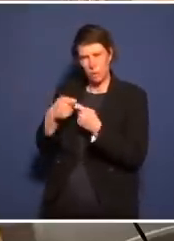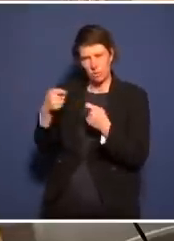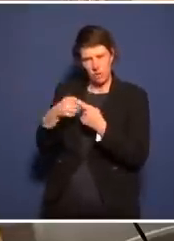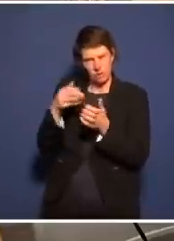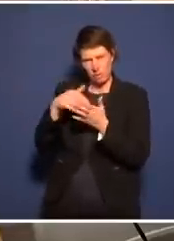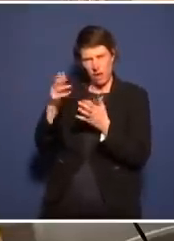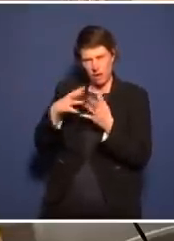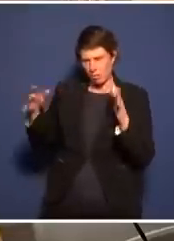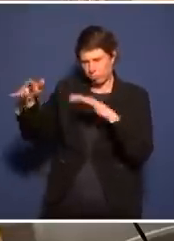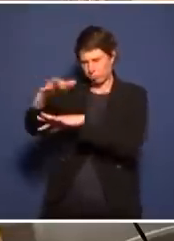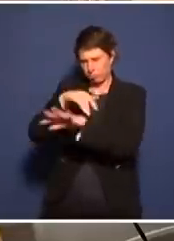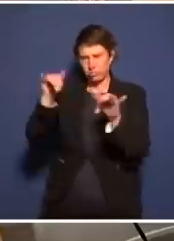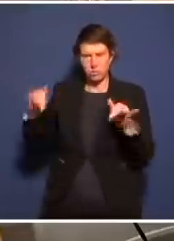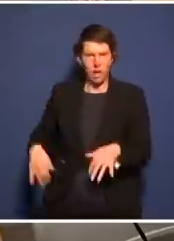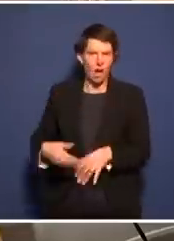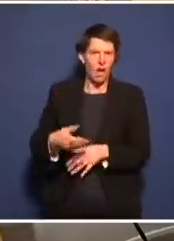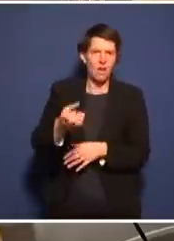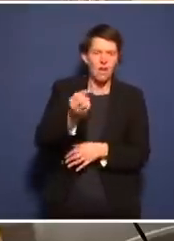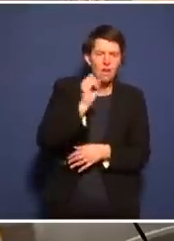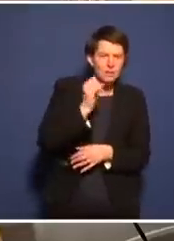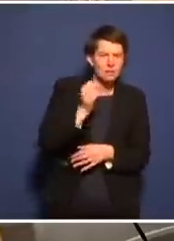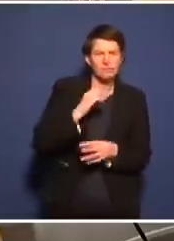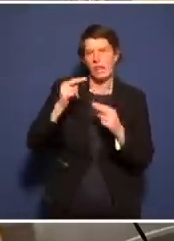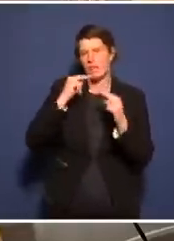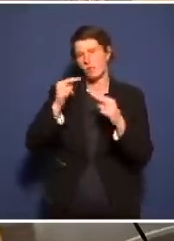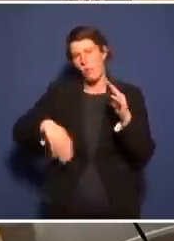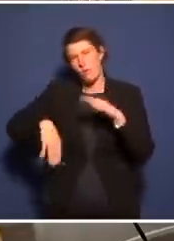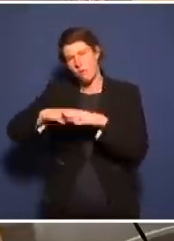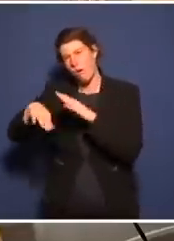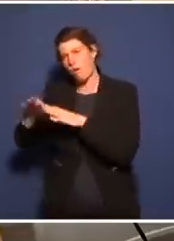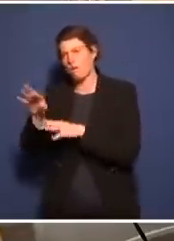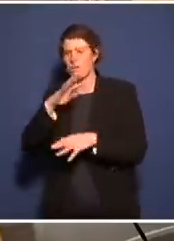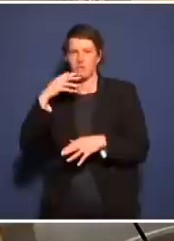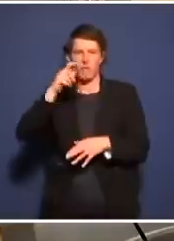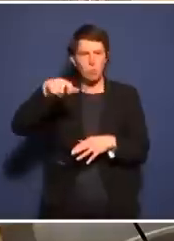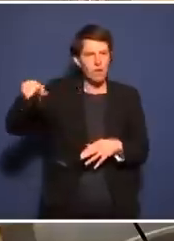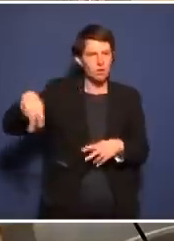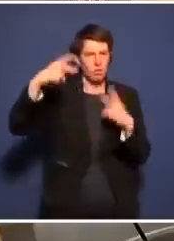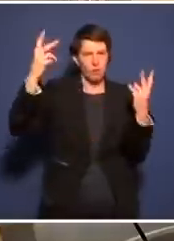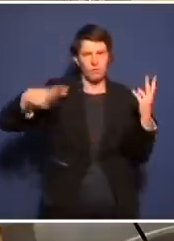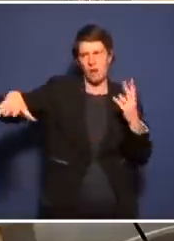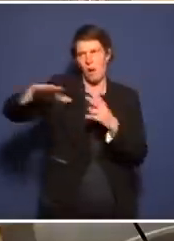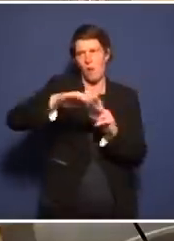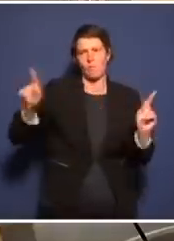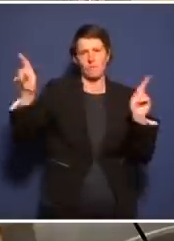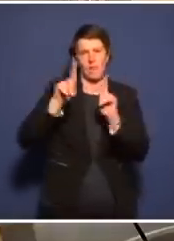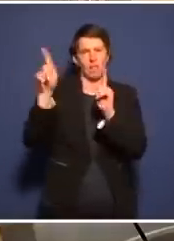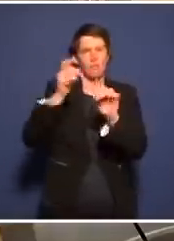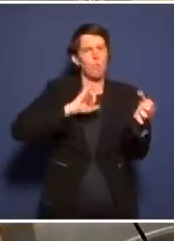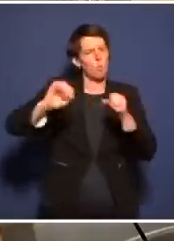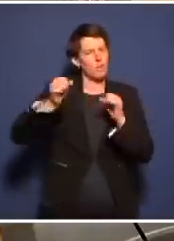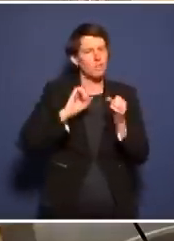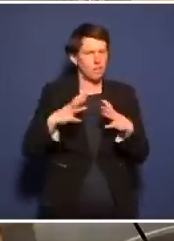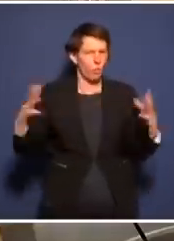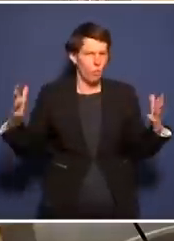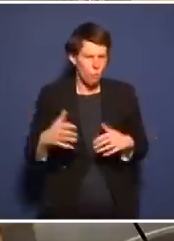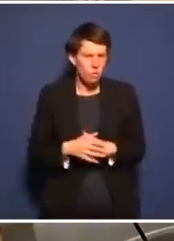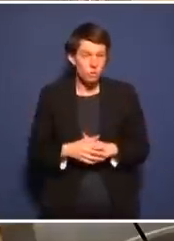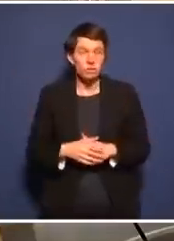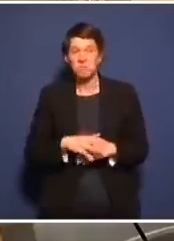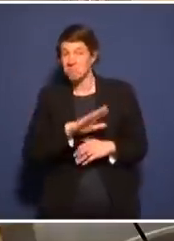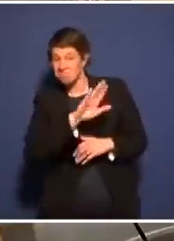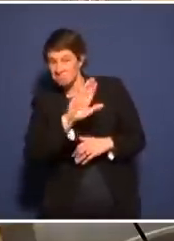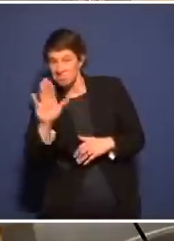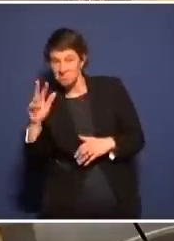gibt, dass die Lokale voll sind, dass sich weiterhin sehr viele Menschen im öffentlichen Raum treffen. Die Mobilität ist weiter sehr groß. Ist es aus Ihrer